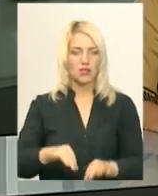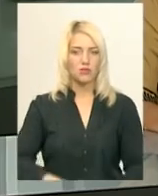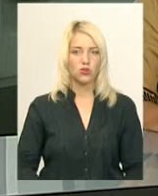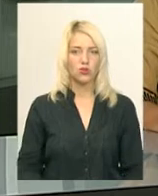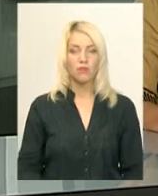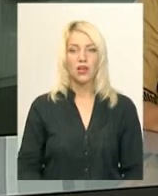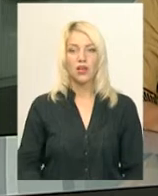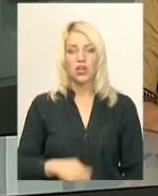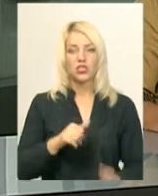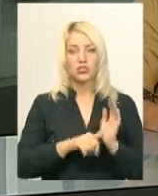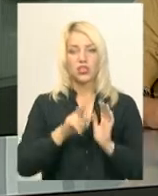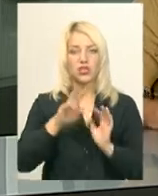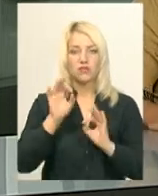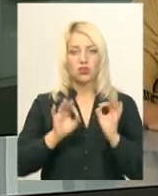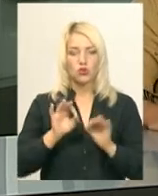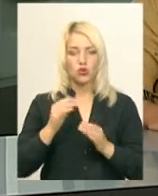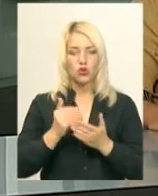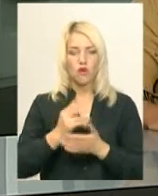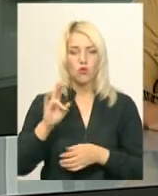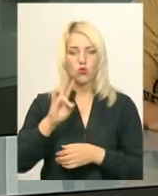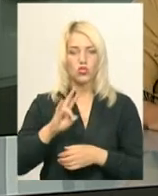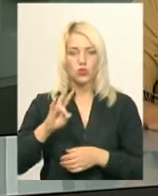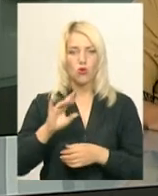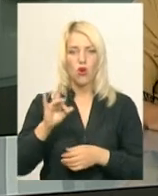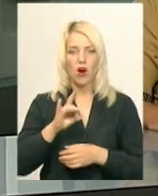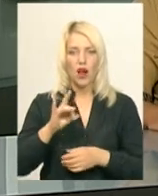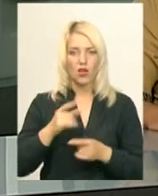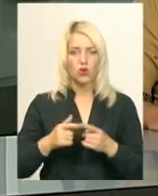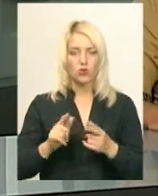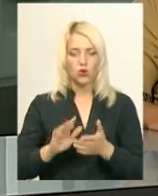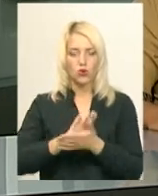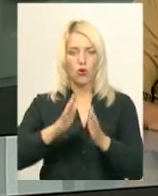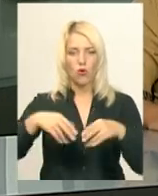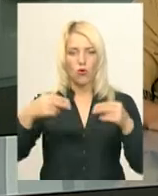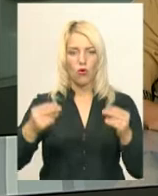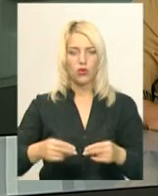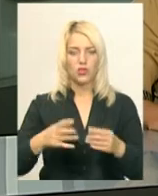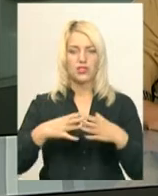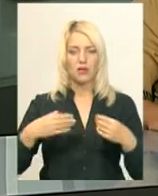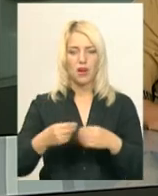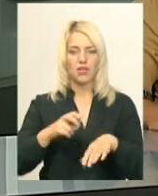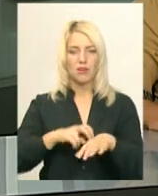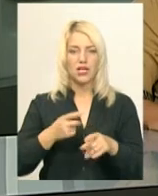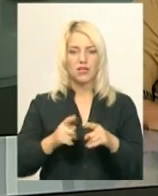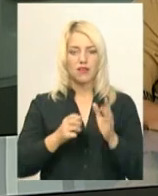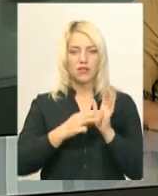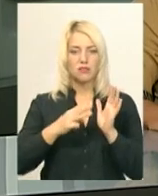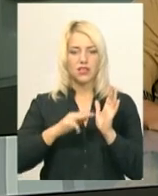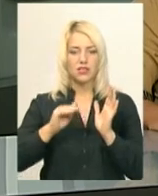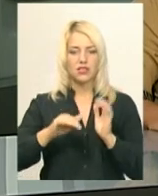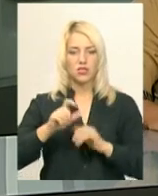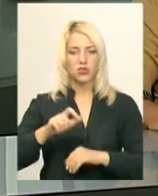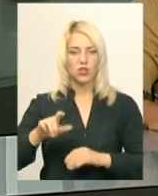63% населення Новоушицького району уклали угоди з сімейними лікарями. Це майже 18 тисяч людей,